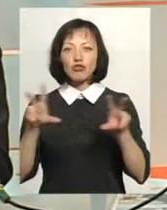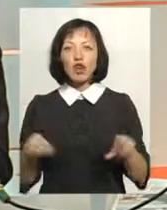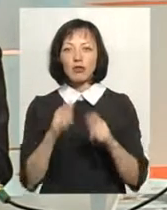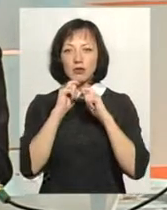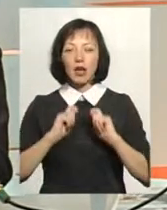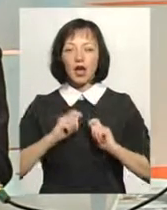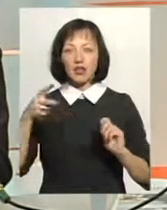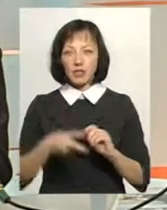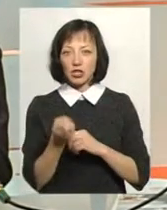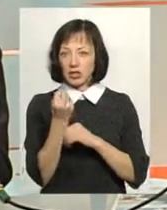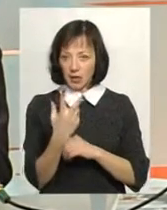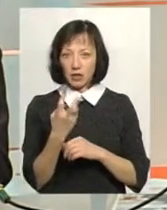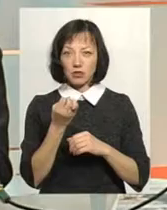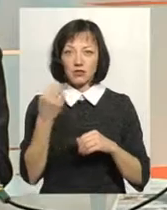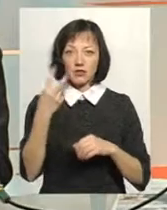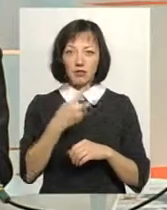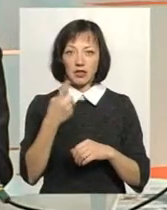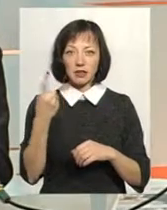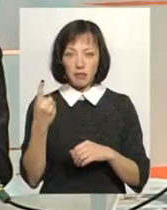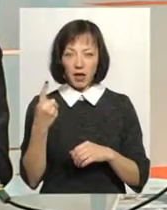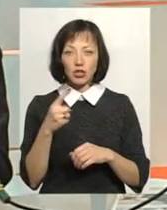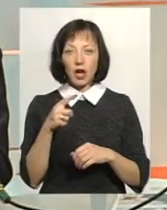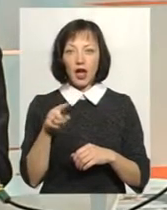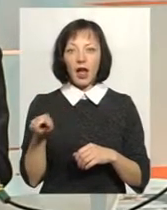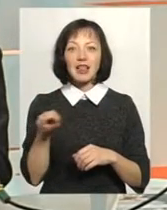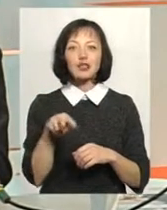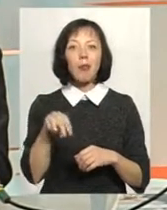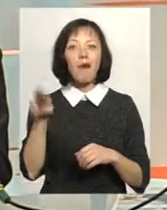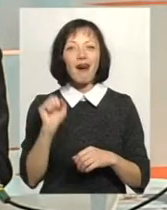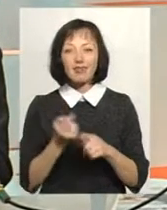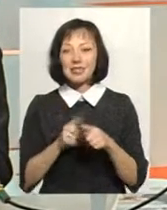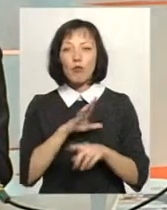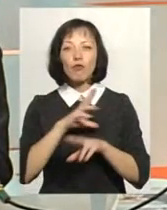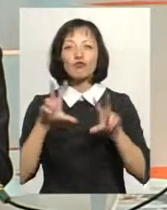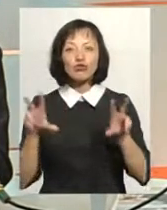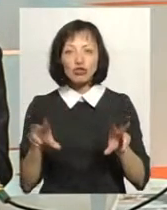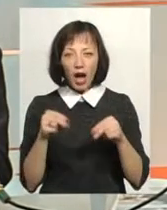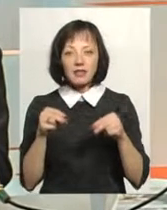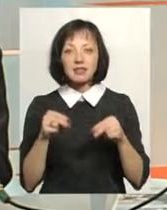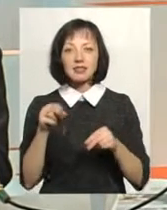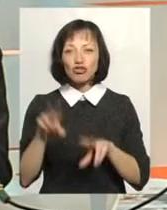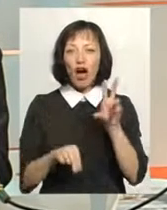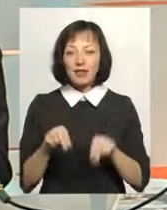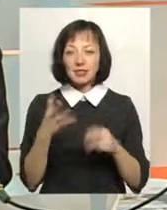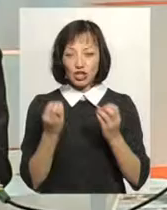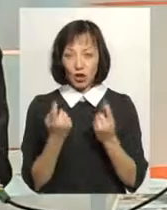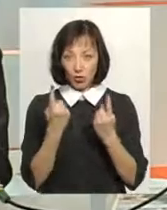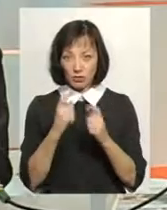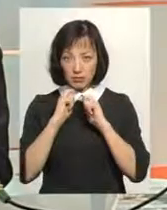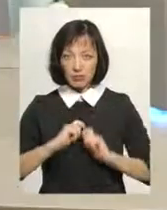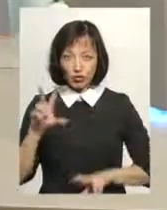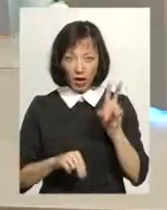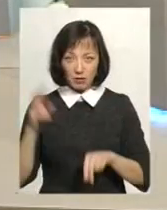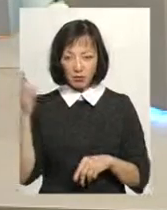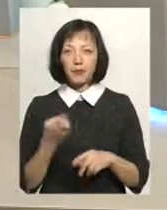коли був 2013 рік, 21 листопада. Це був шанс. І зараз для нас ще один шанс. Ми